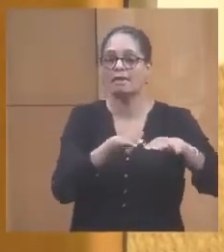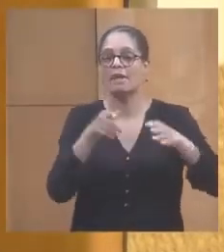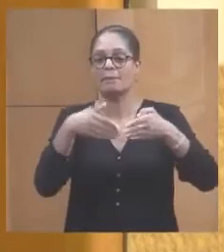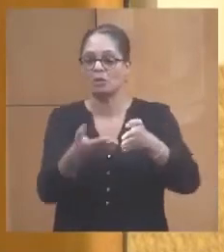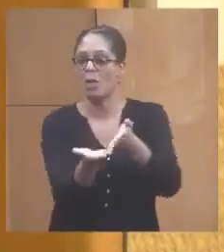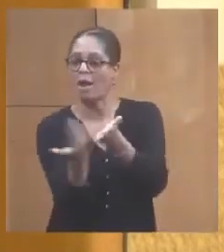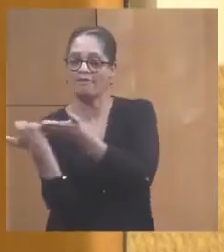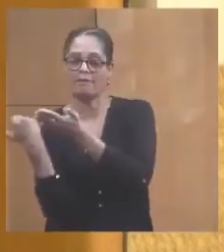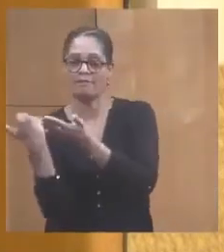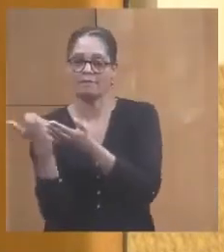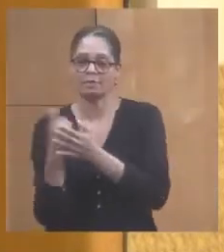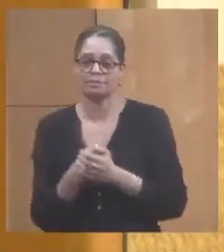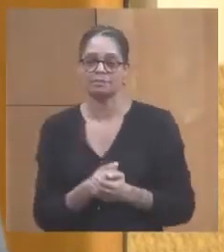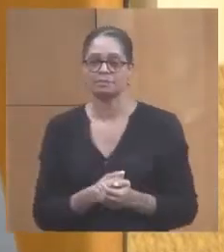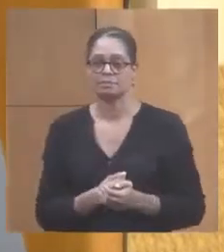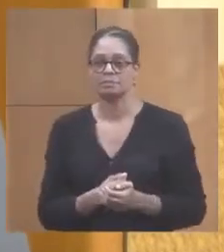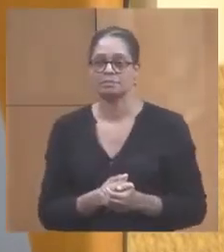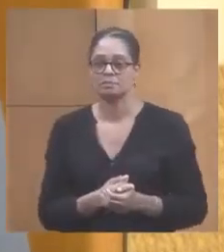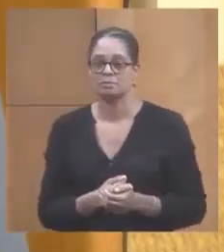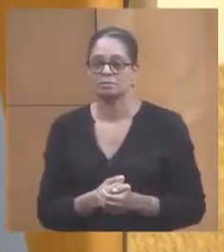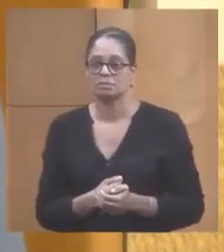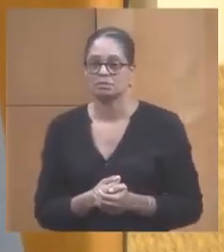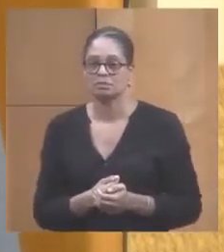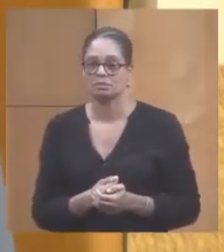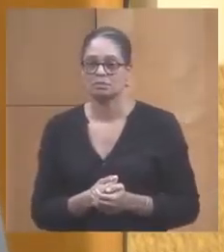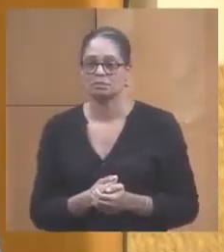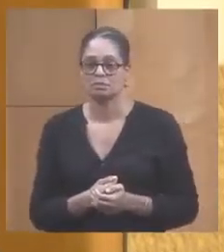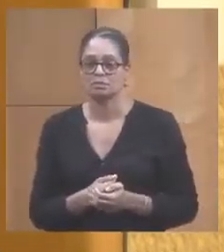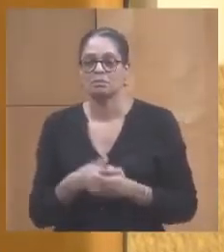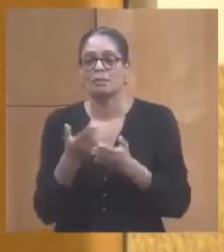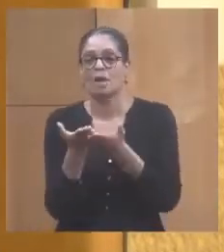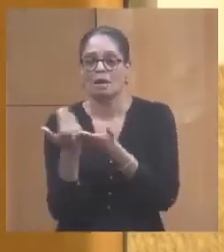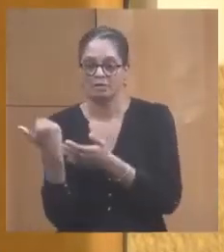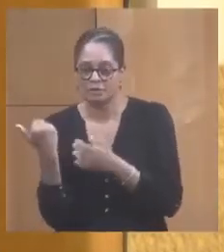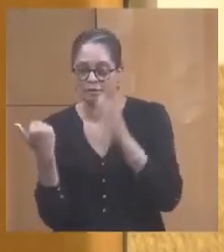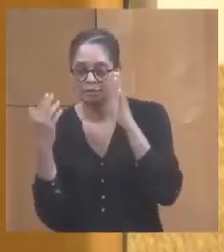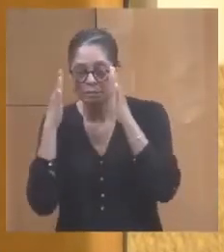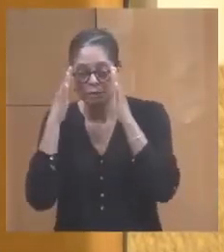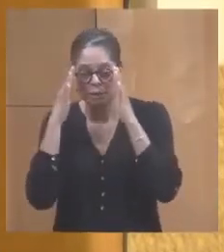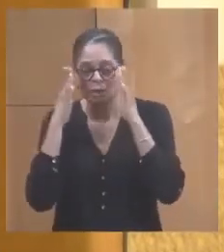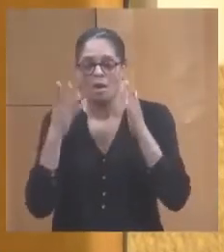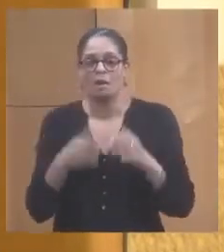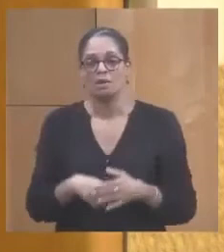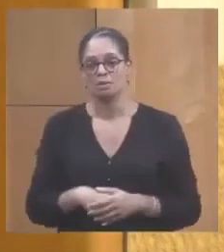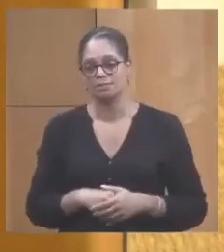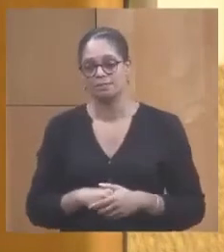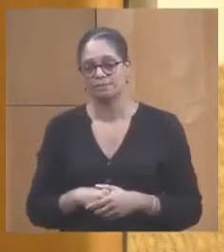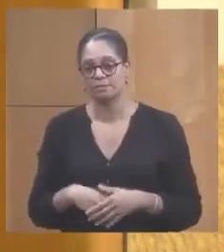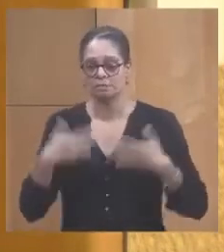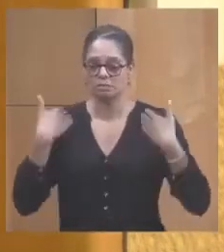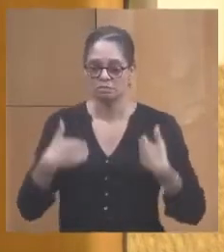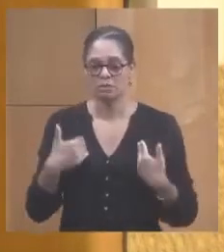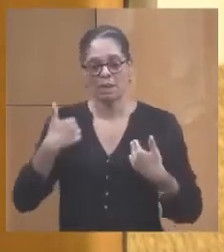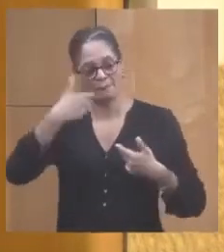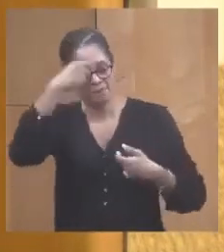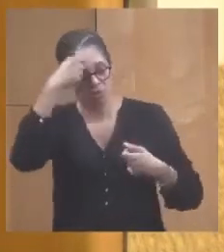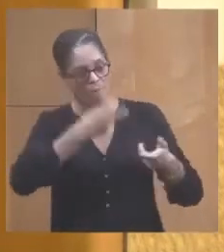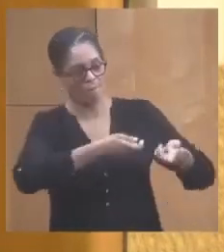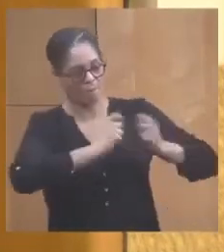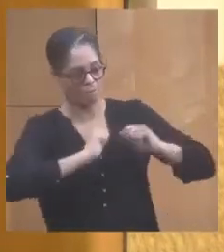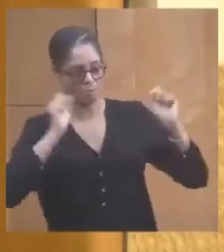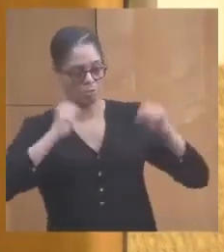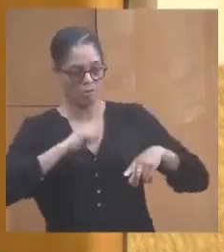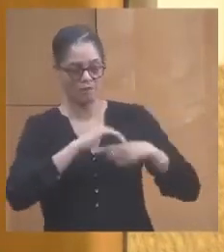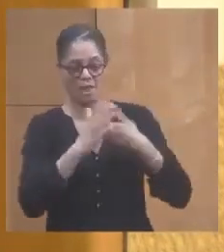le bateau en tout cas le collègue pourra vous donner sa pluie dans le détail parce c lui qui était le rapporteur moi je suis le président m'a donné délégation pour